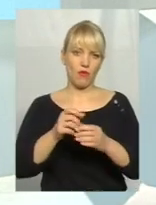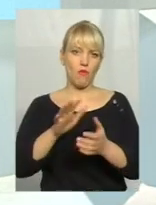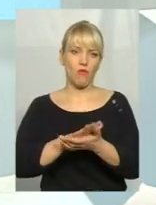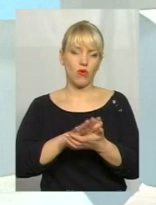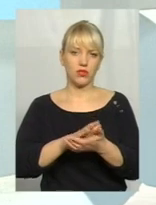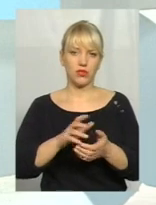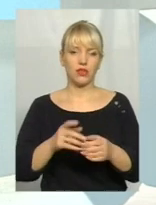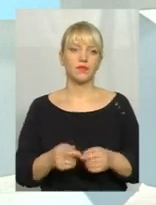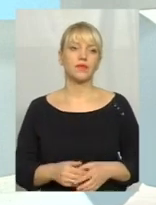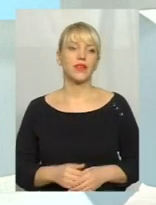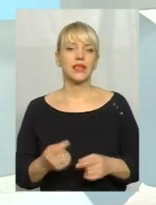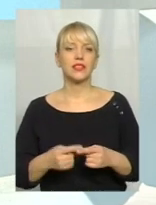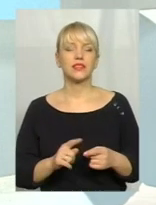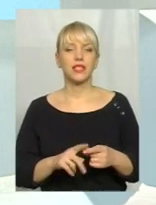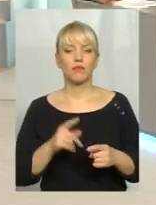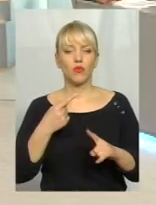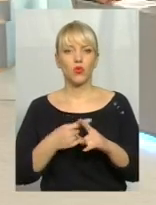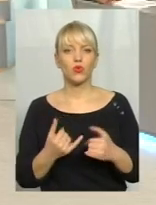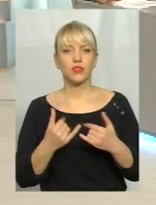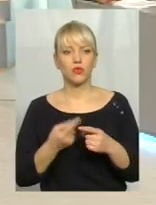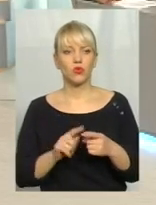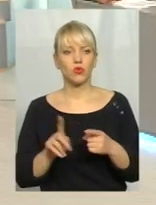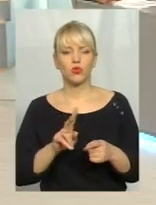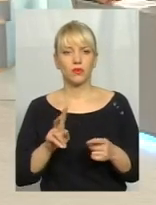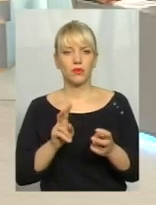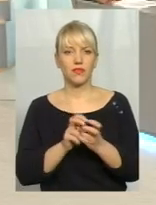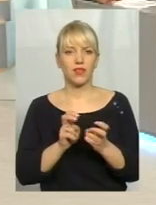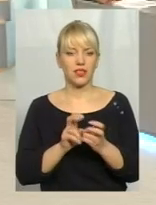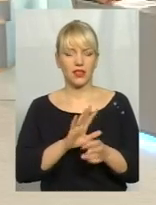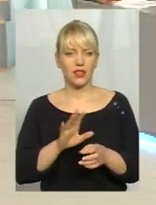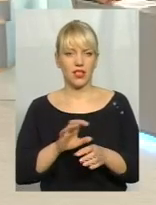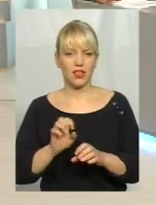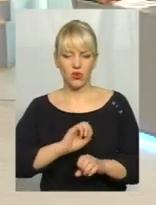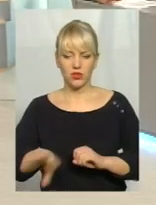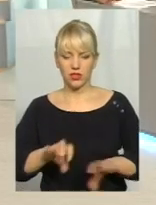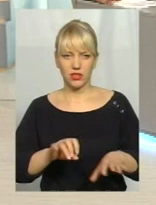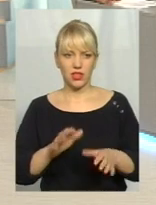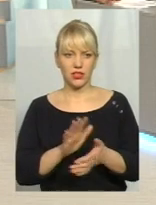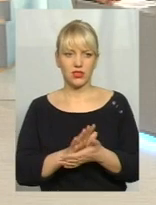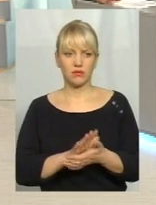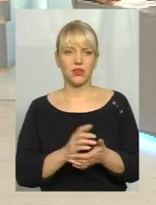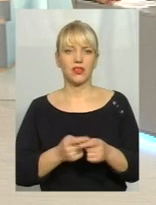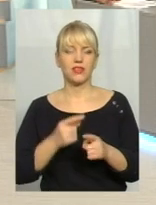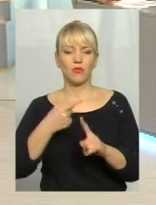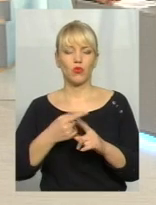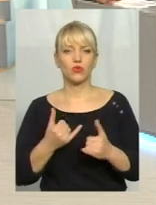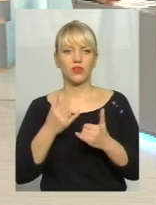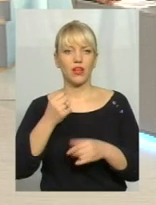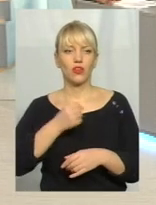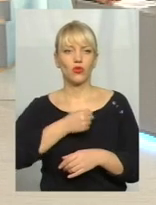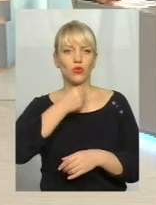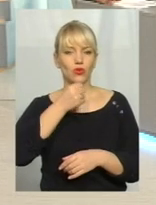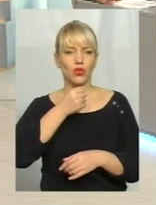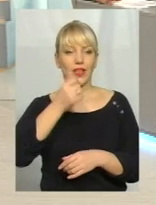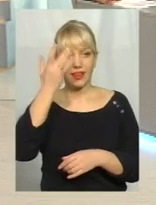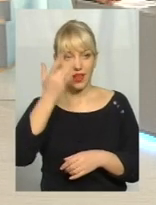як під землею. Це своєрідний плюс для того, щоб тварини не розносили те саме сміття. Це і своєрідний плюс для літньої пори року, коли